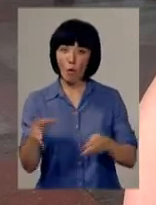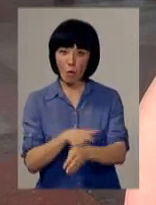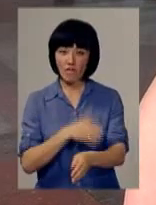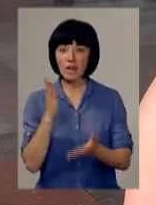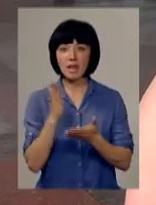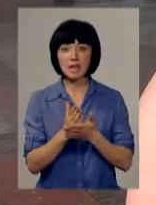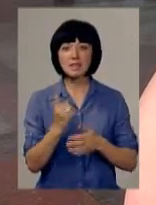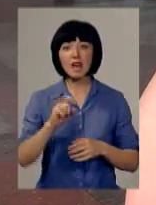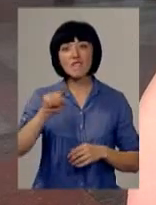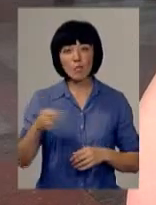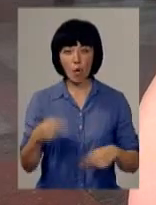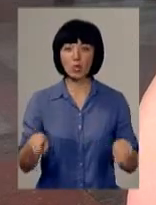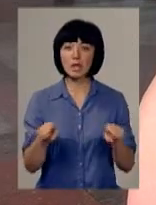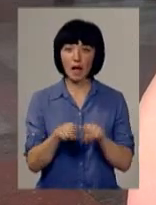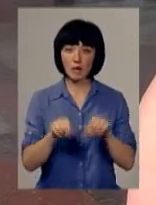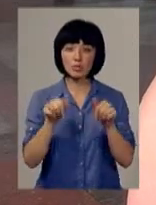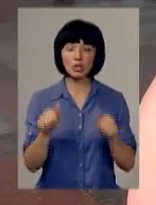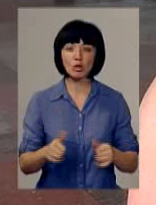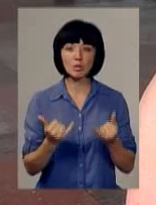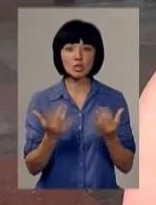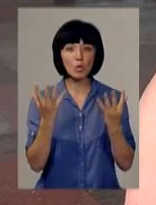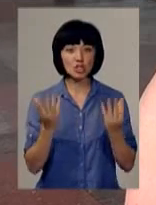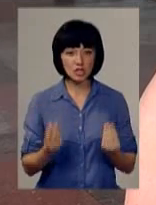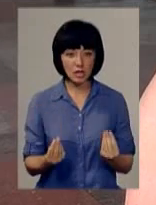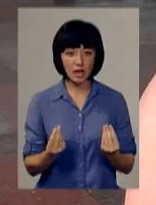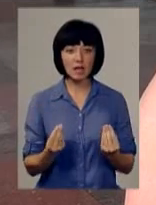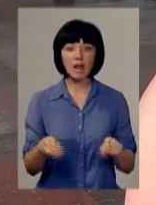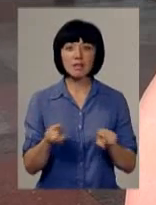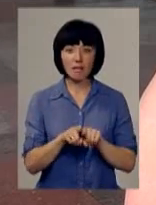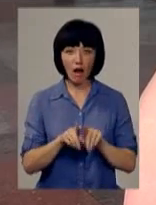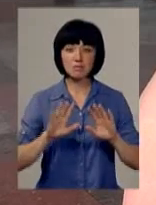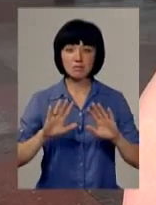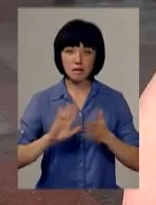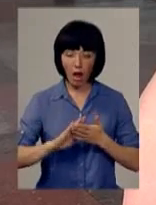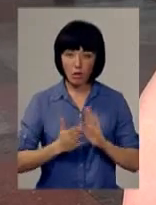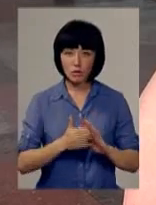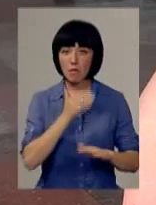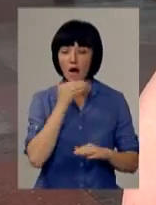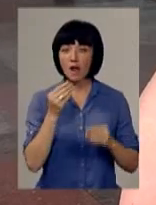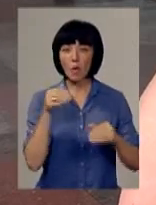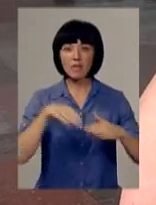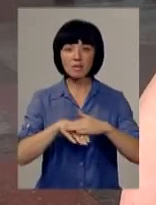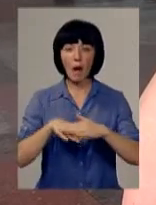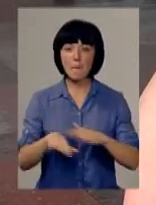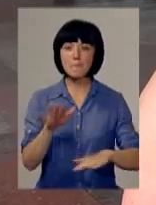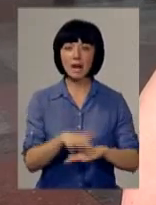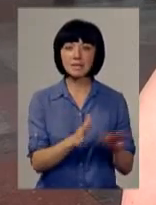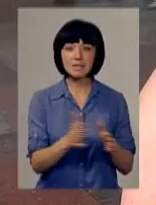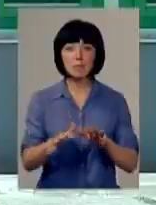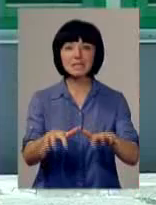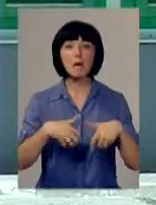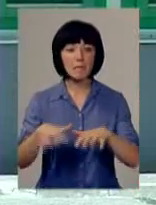є за вимогою. Таким чином на сьогоднішній день склалося так, що багато депозитів з банківської системи